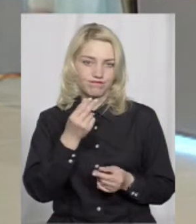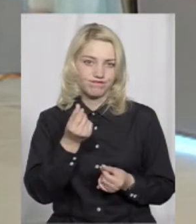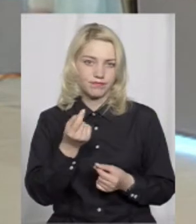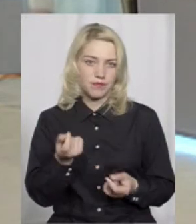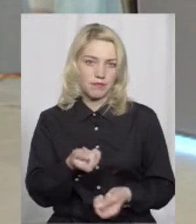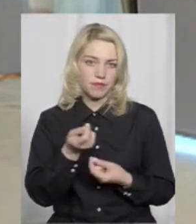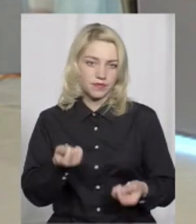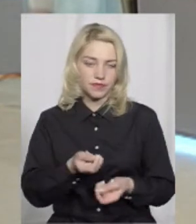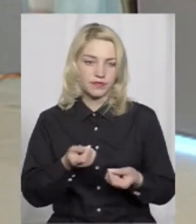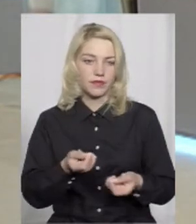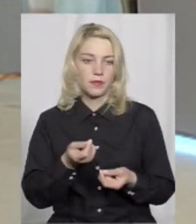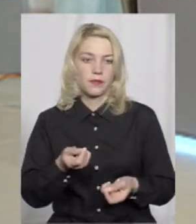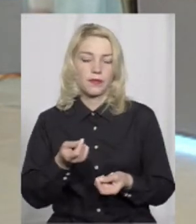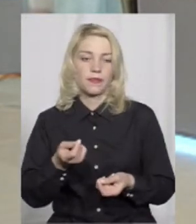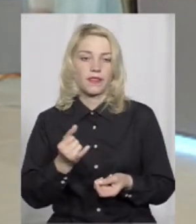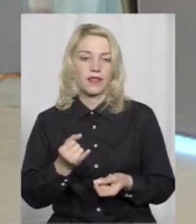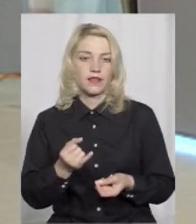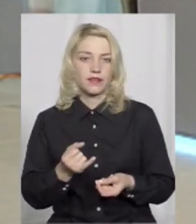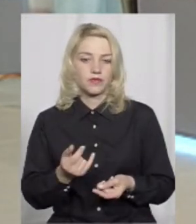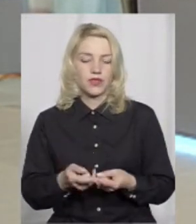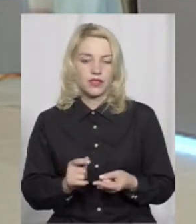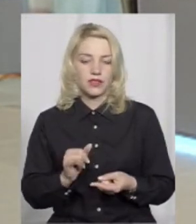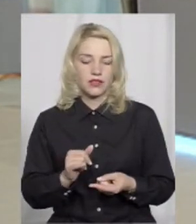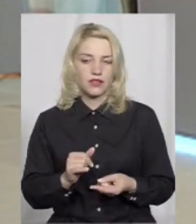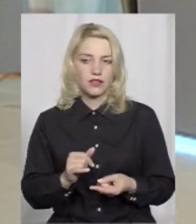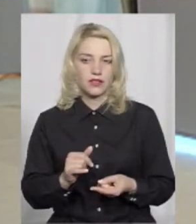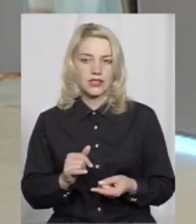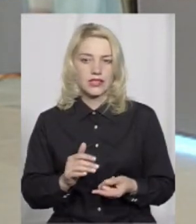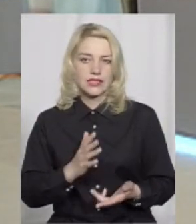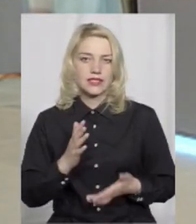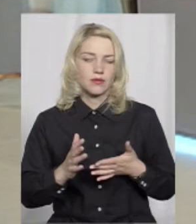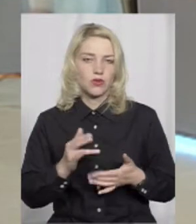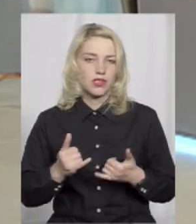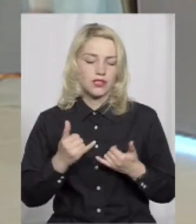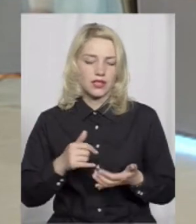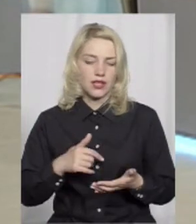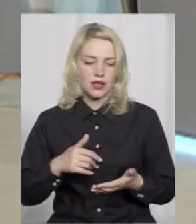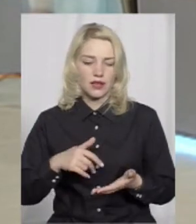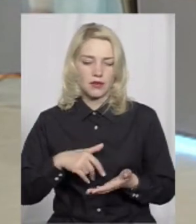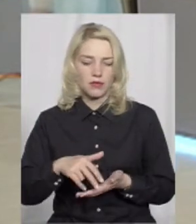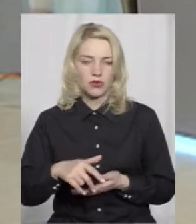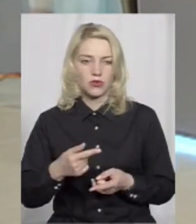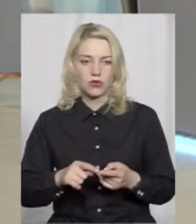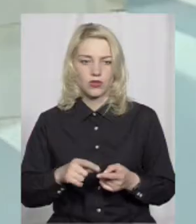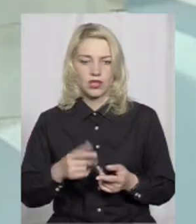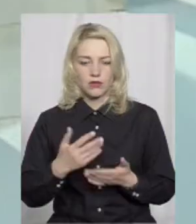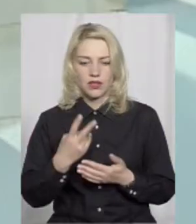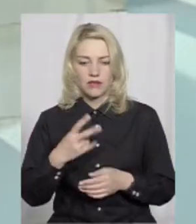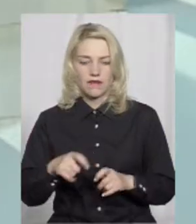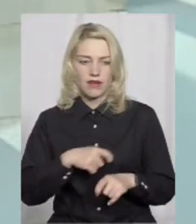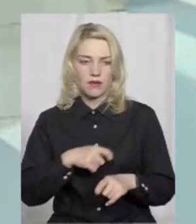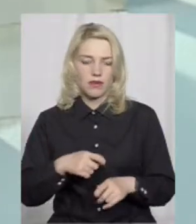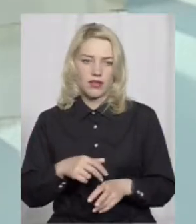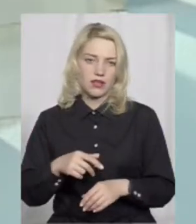взагалі дуже невеликі гроші. Стимуляція для пішохода все-таки пройти в тих 2-3 метри вправо чи вліво, наприклад, на